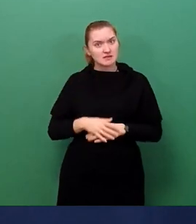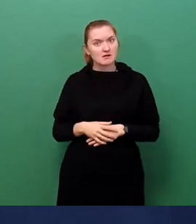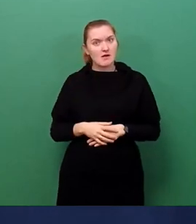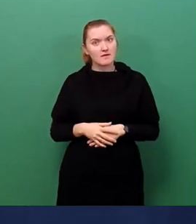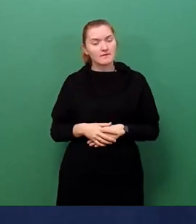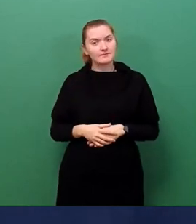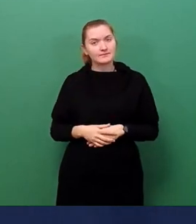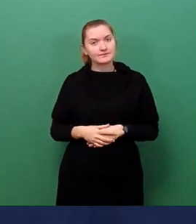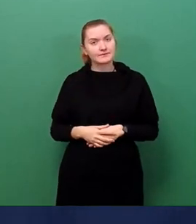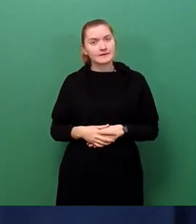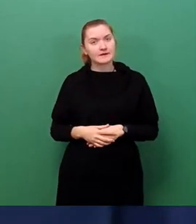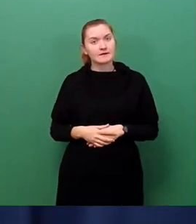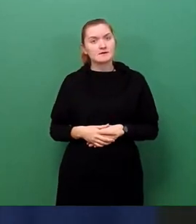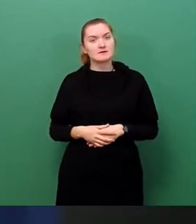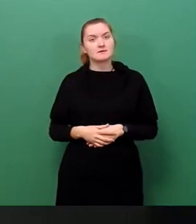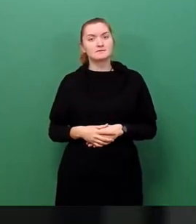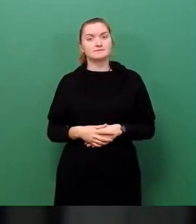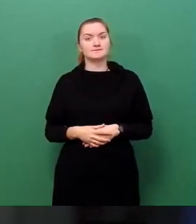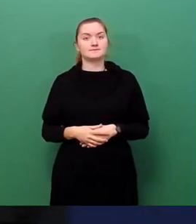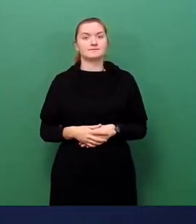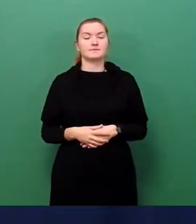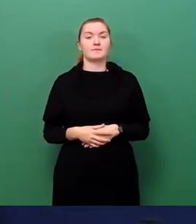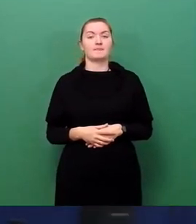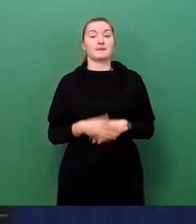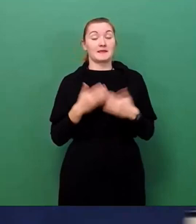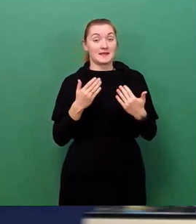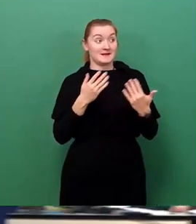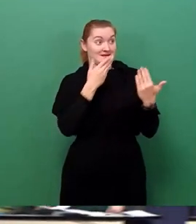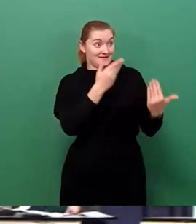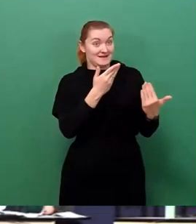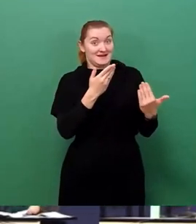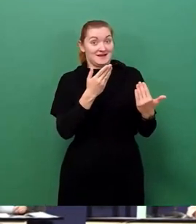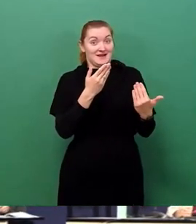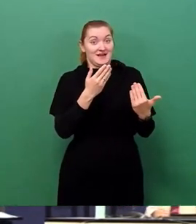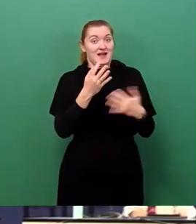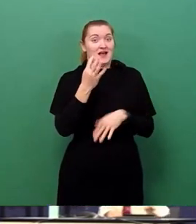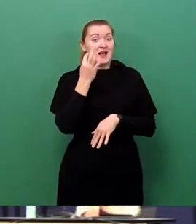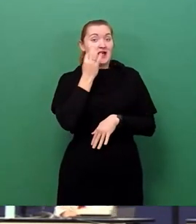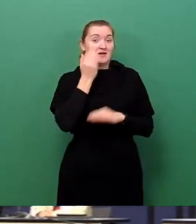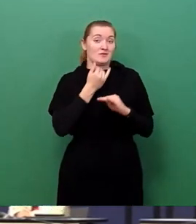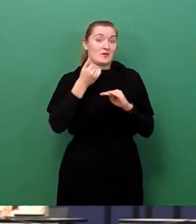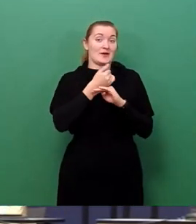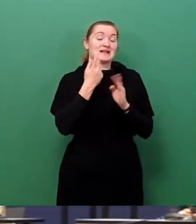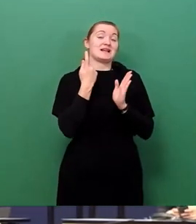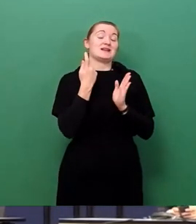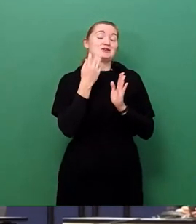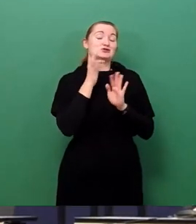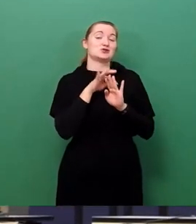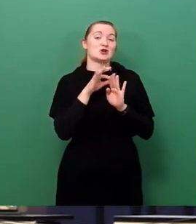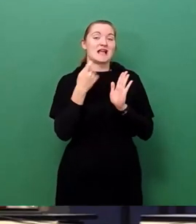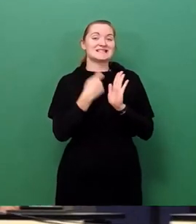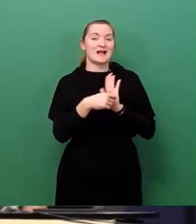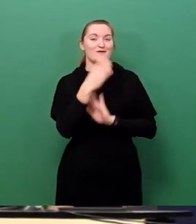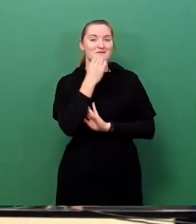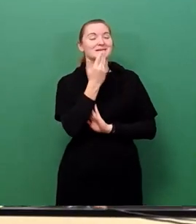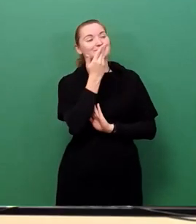Da ist, wie immer bei unserer Spezialistin für Corona, Frau Bürgermeisterin Dr. Kaufmann an der Reihe. Vielen Dank, Herr